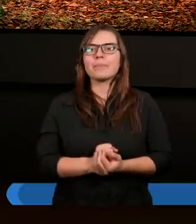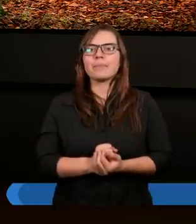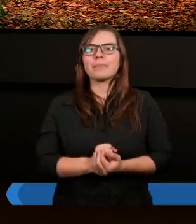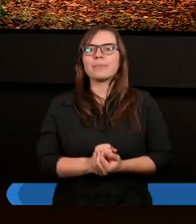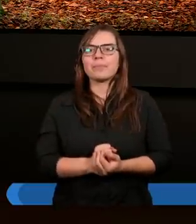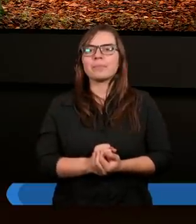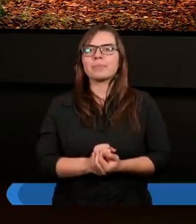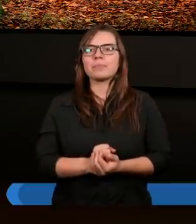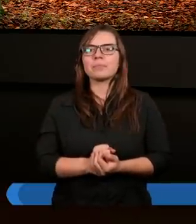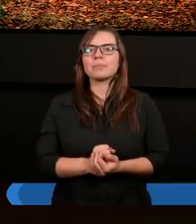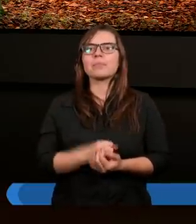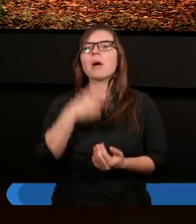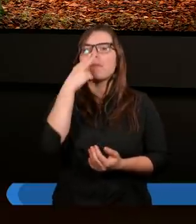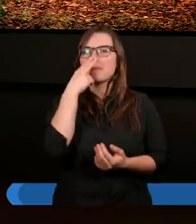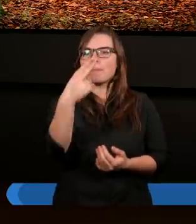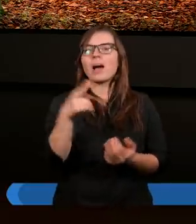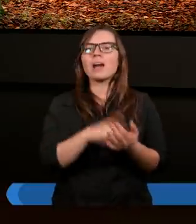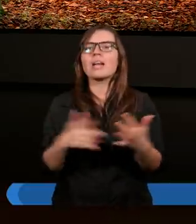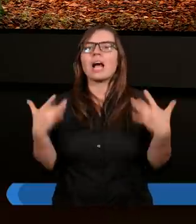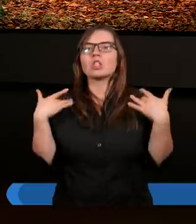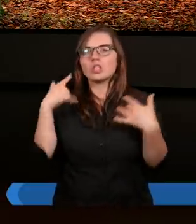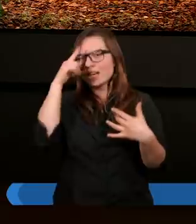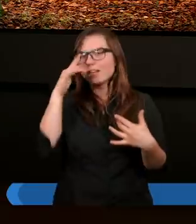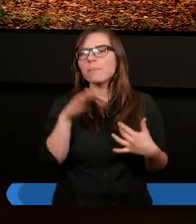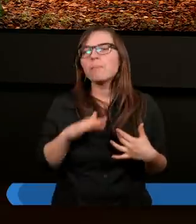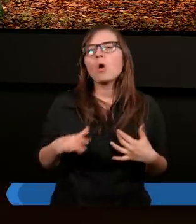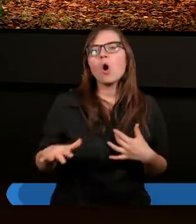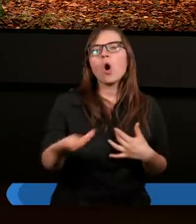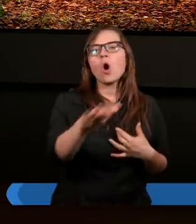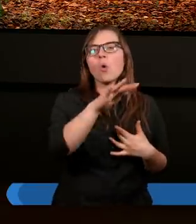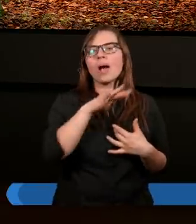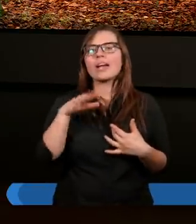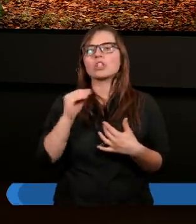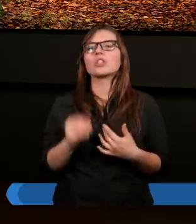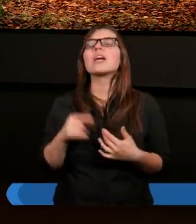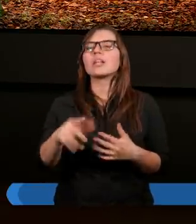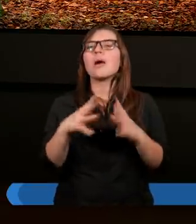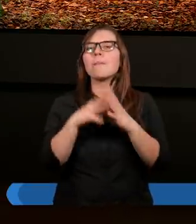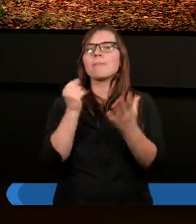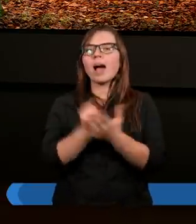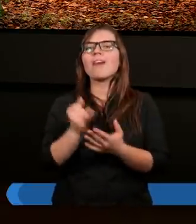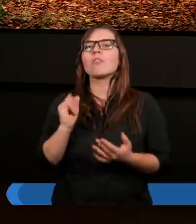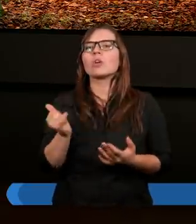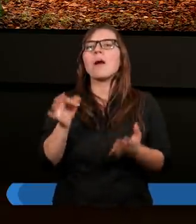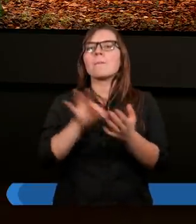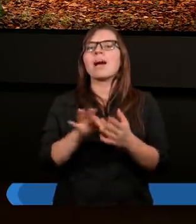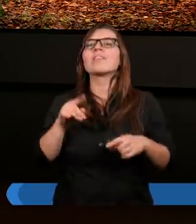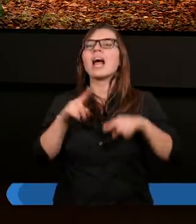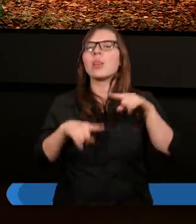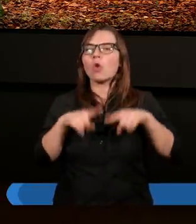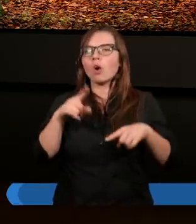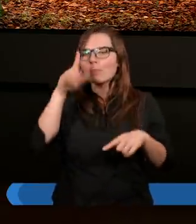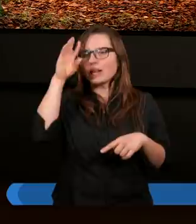patrząc na życie społeczne i na prawo jako pewne normy